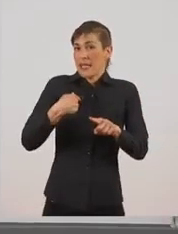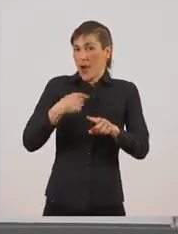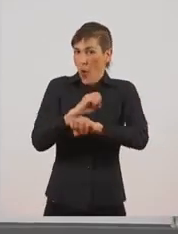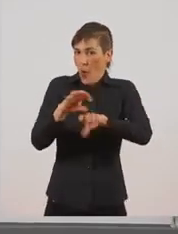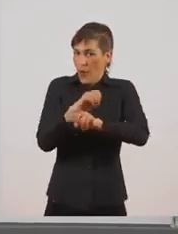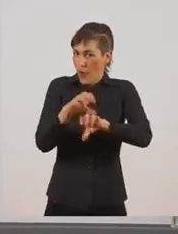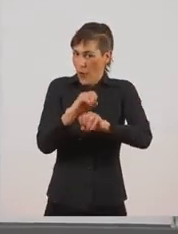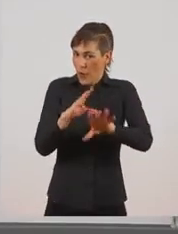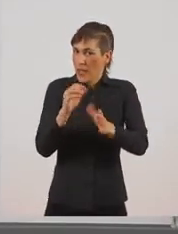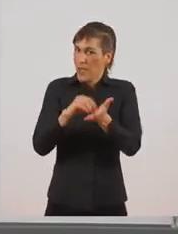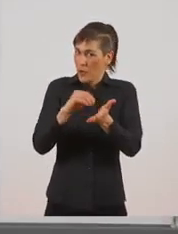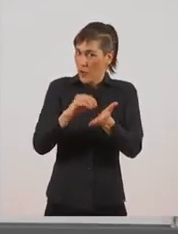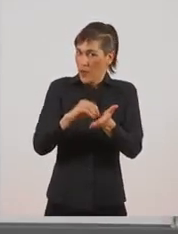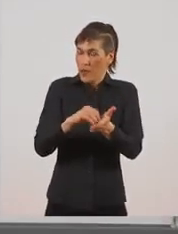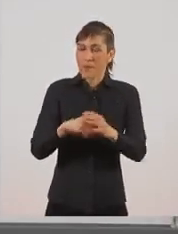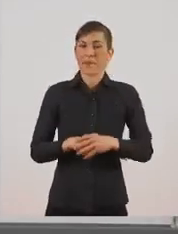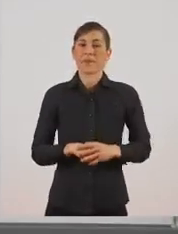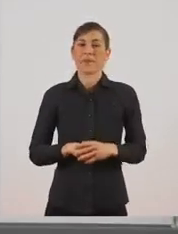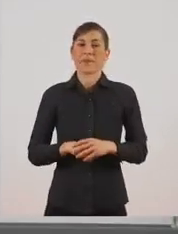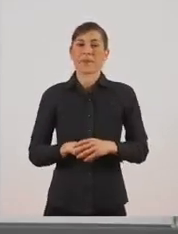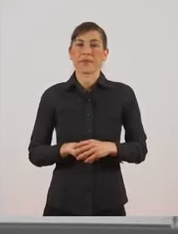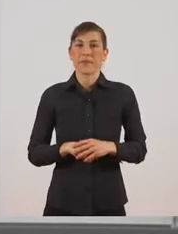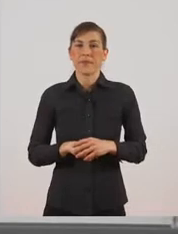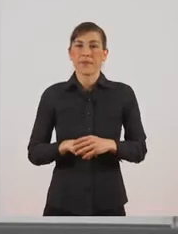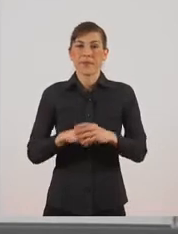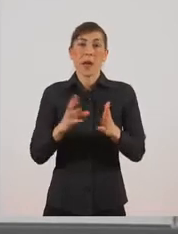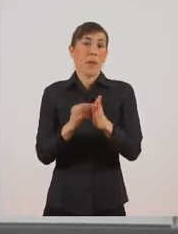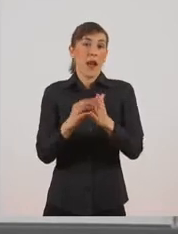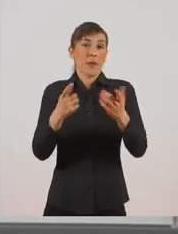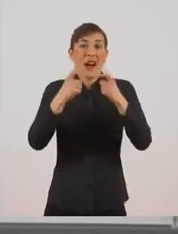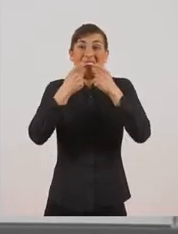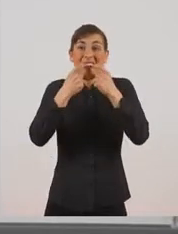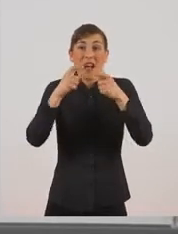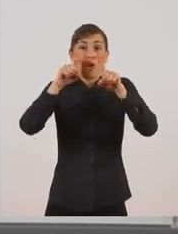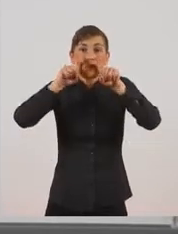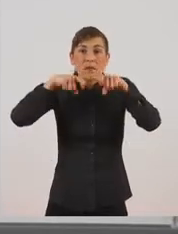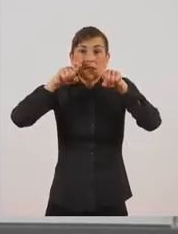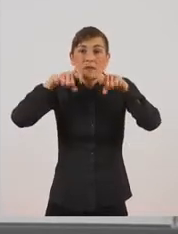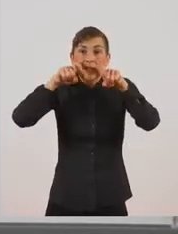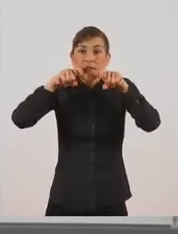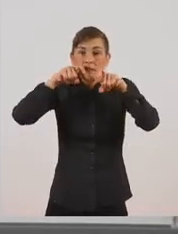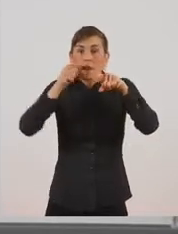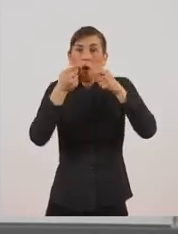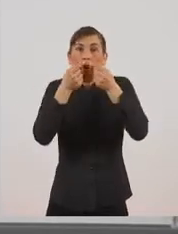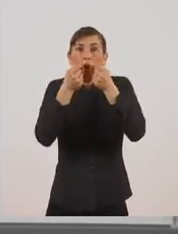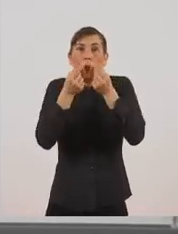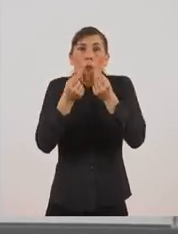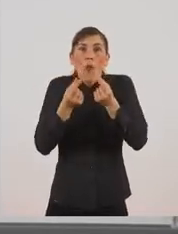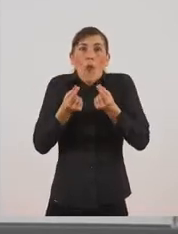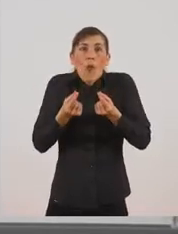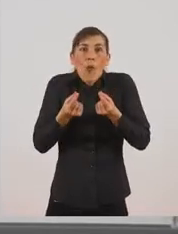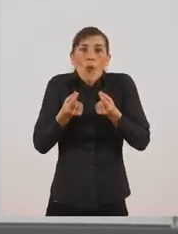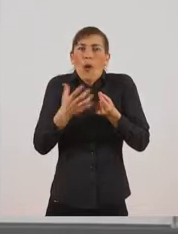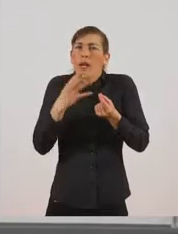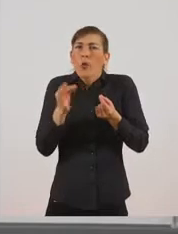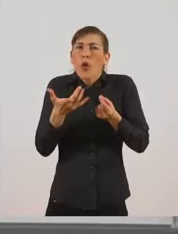πληροφορίες. Τα δόντια του λύκου είναι μεγάλα και μητερά για να μπορεί να σκοτώνει